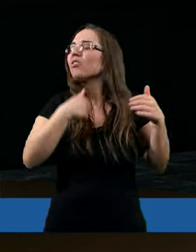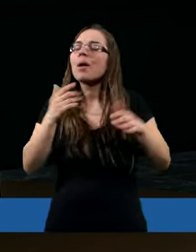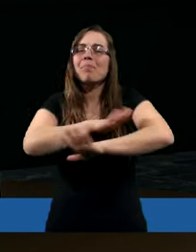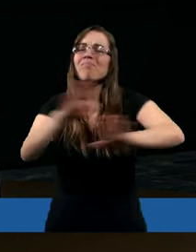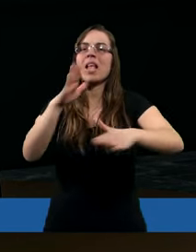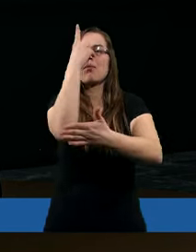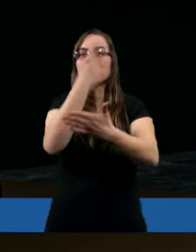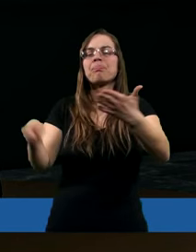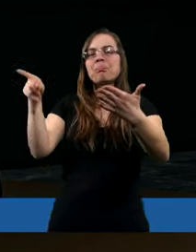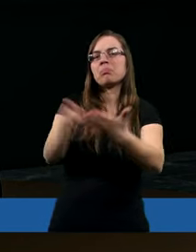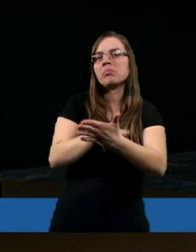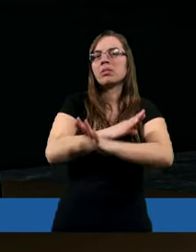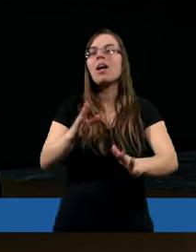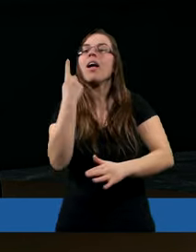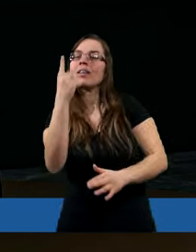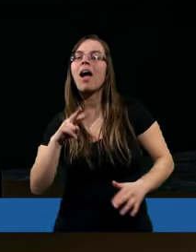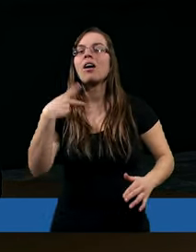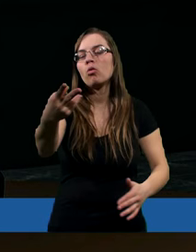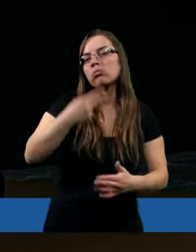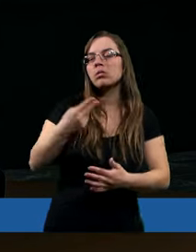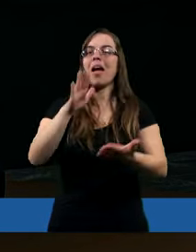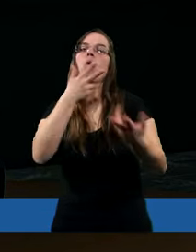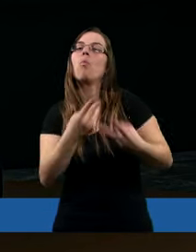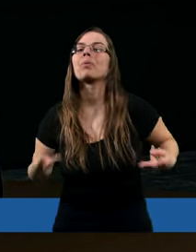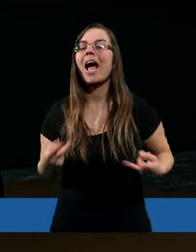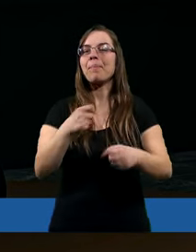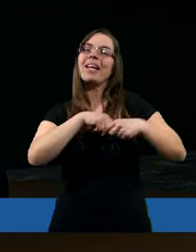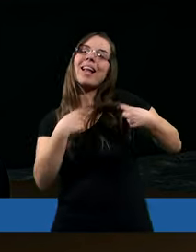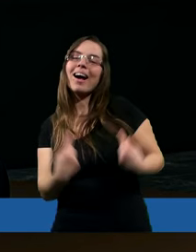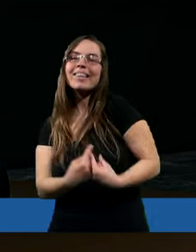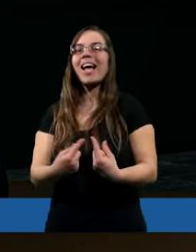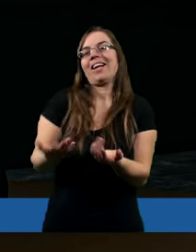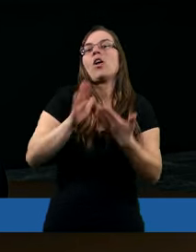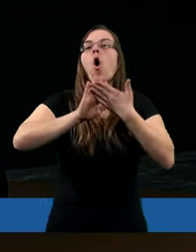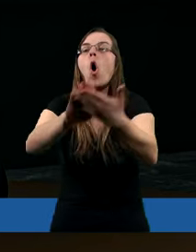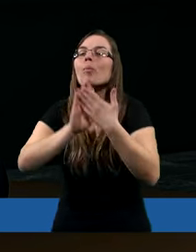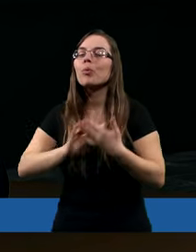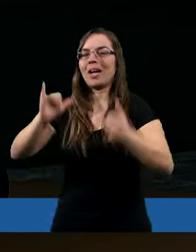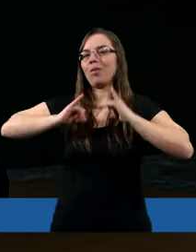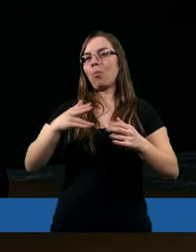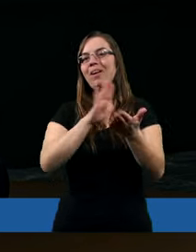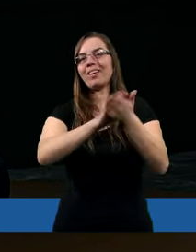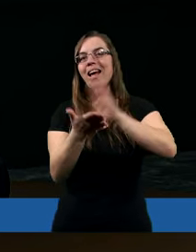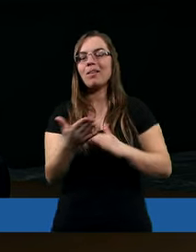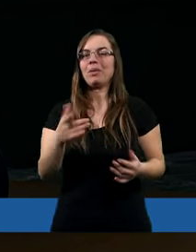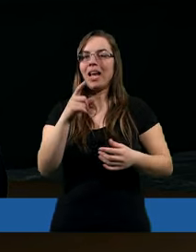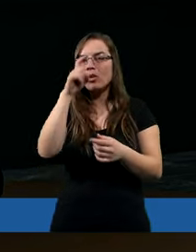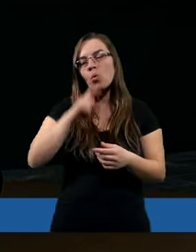będzie, natomiast bądźcie jedni dla drugich uprzejmi, serdeczni, odpuszczając sobie wzajemnie.